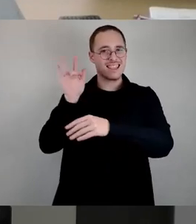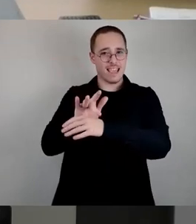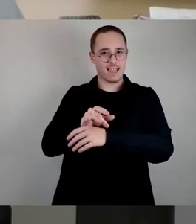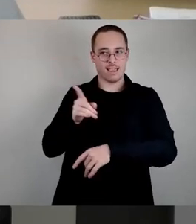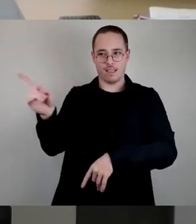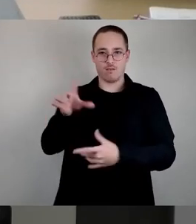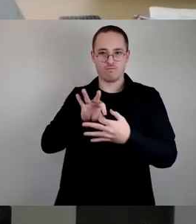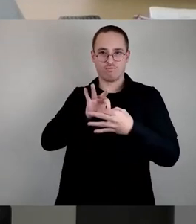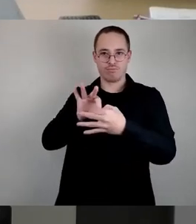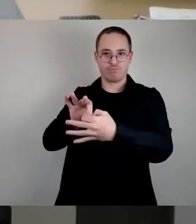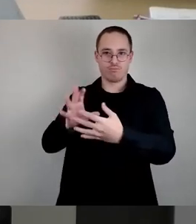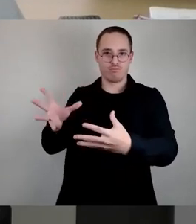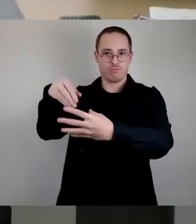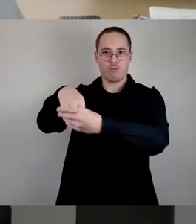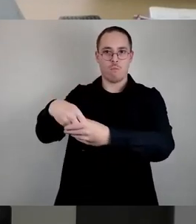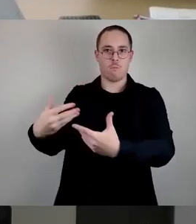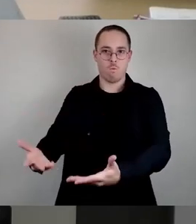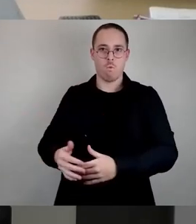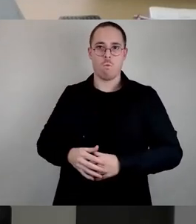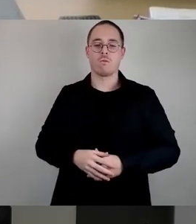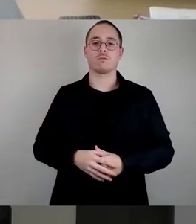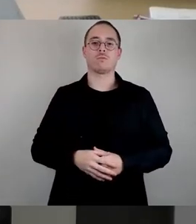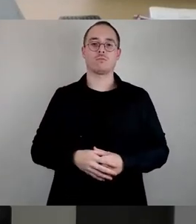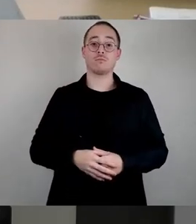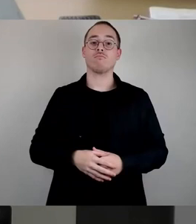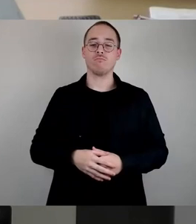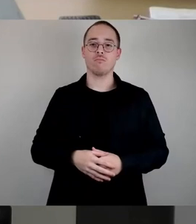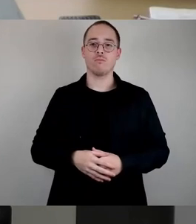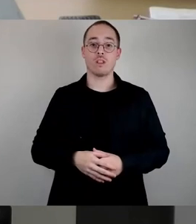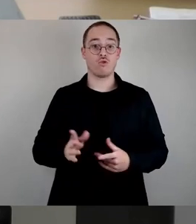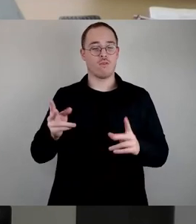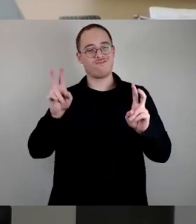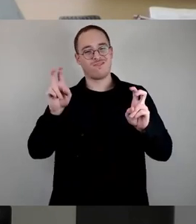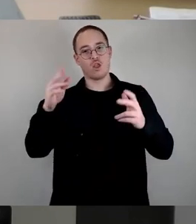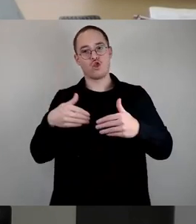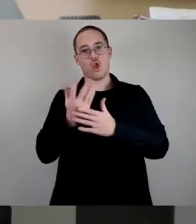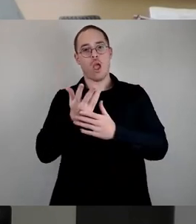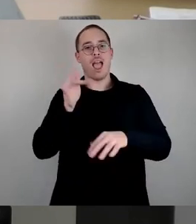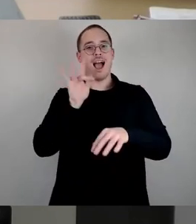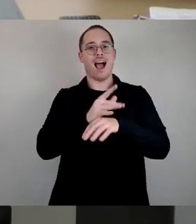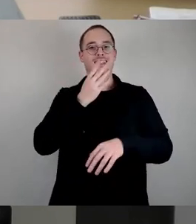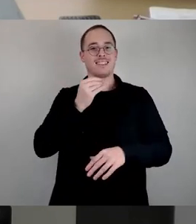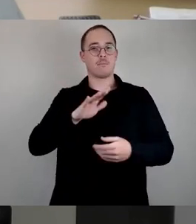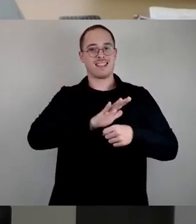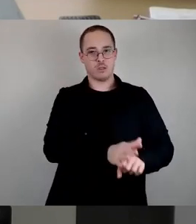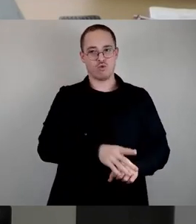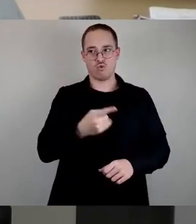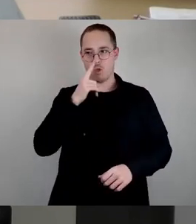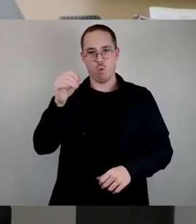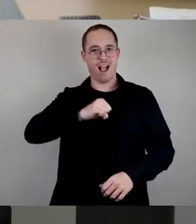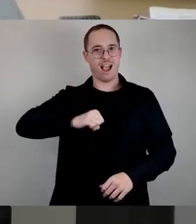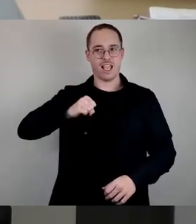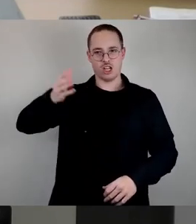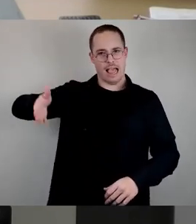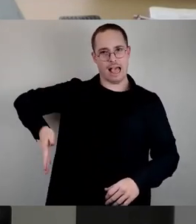Dabei ist dieser neue Antisemitismus nicht nur ein Problem des rechten Randes, sondern ein gesamtgesellschaftlicher Krebsschaden,